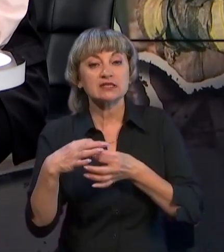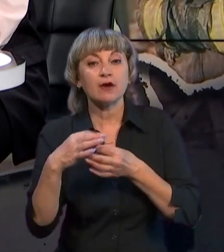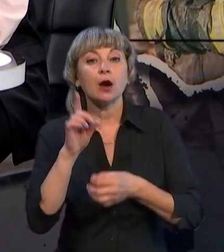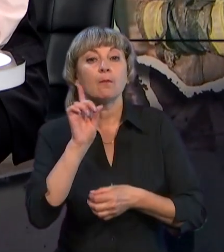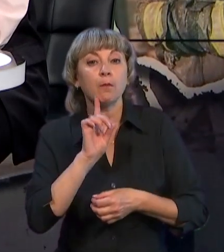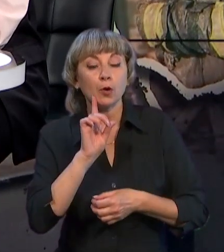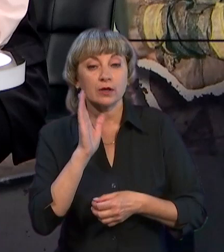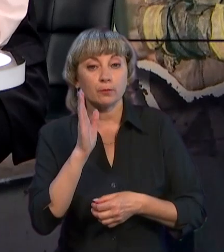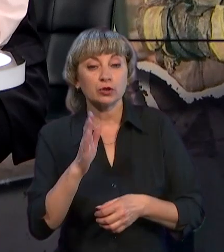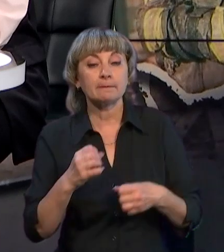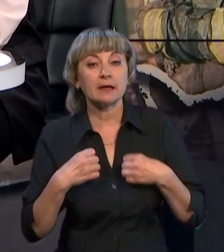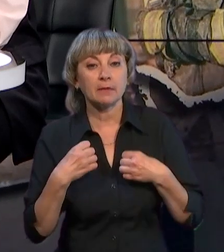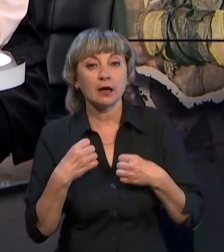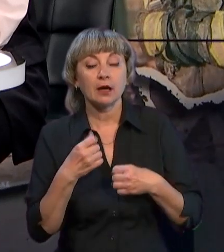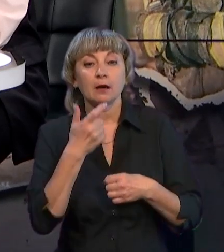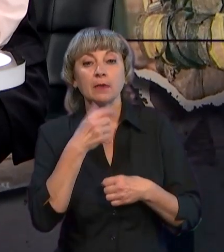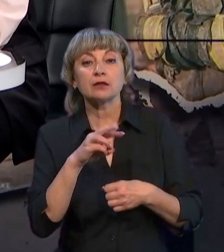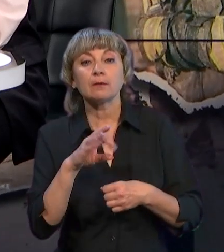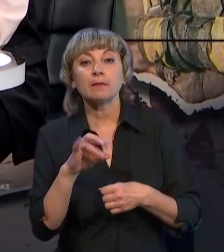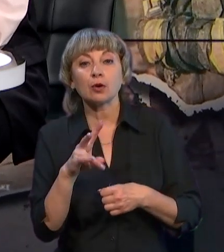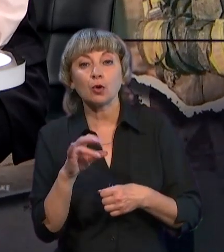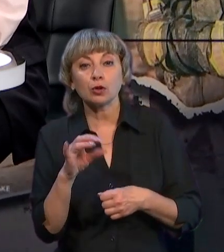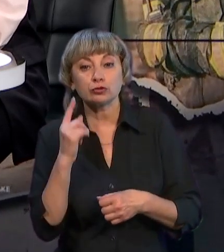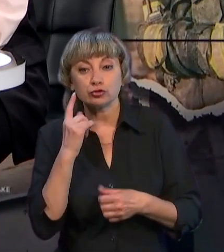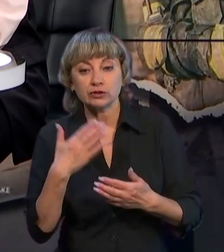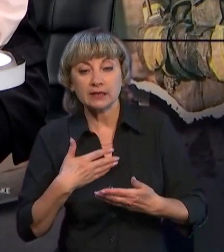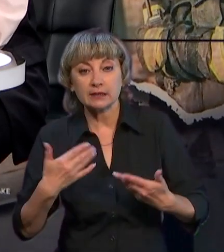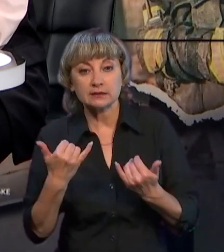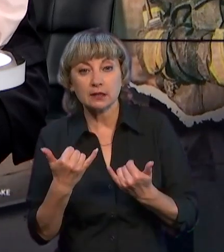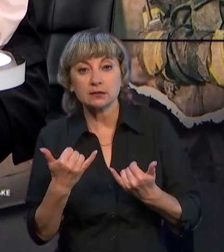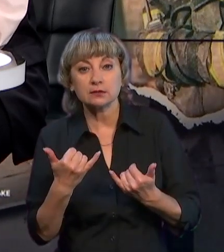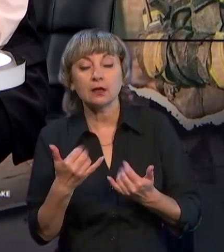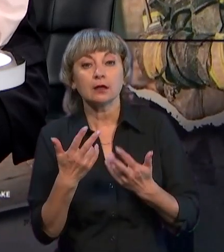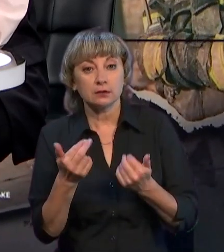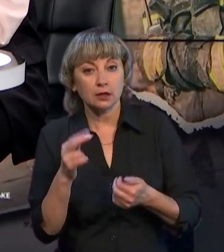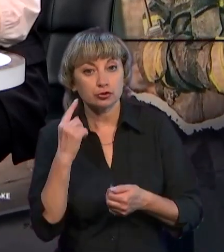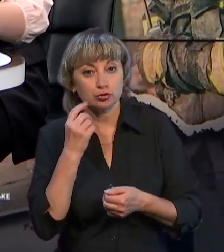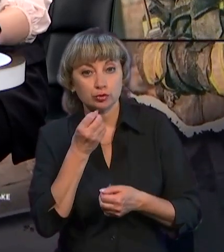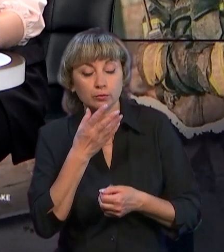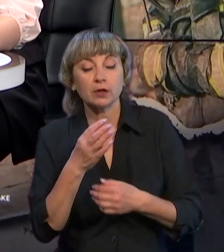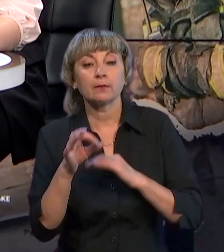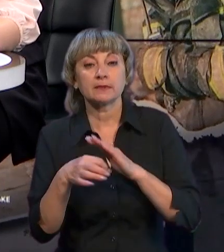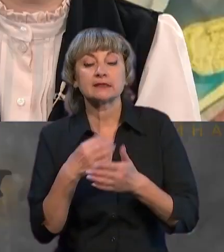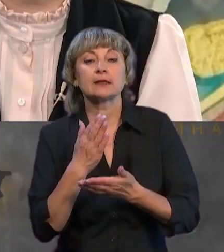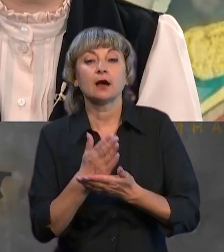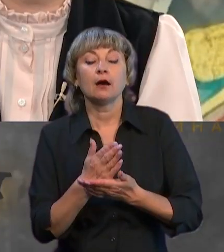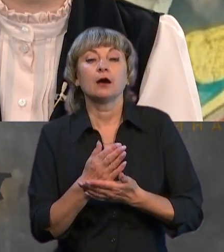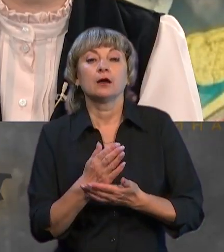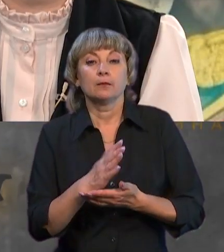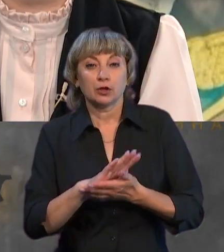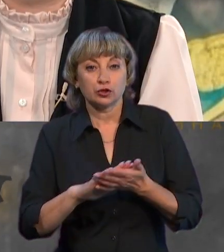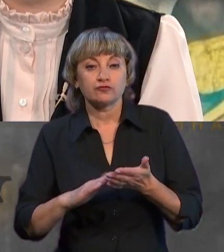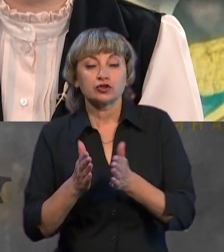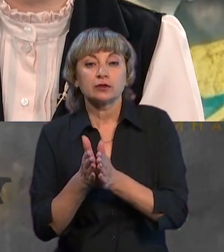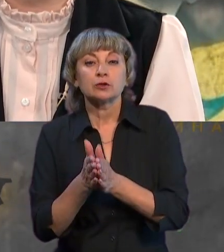поки будемо намагатися. Пане Микола, чи чуєте нас зараз? Так, я чую, добре. Показують, ось так. Ми вас теж чимопродовжте, будь